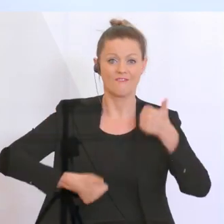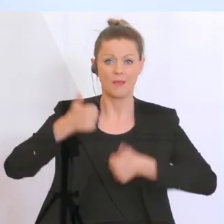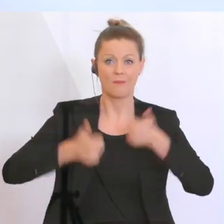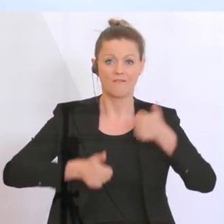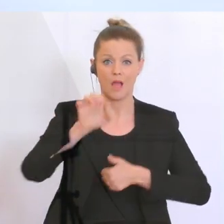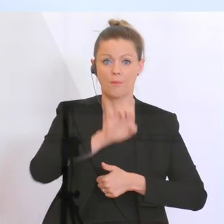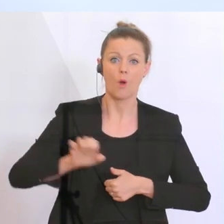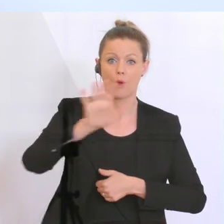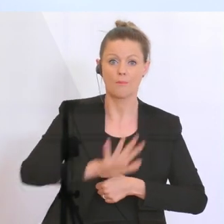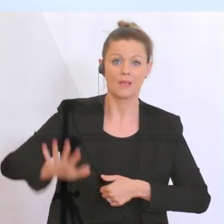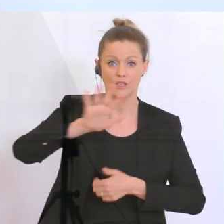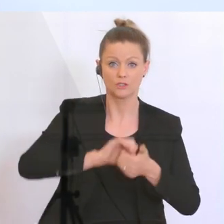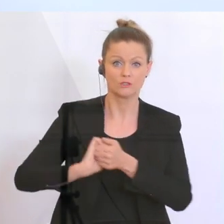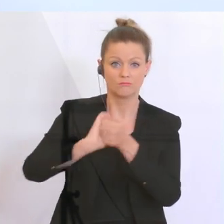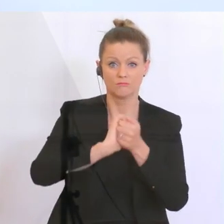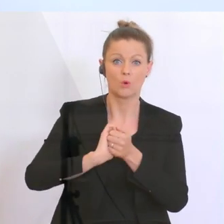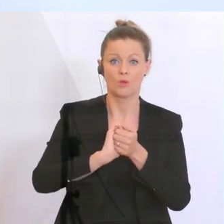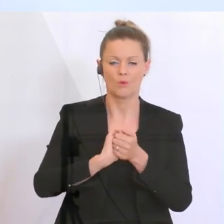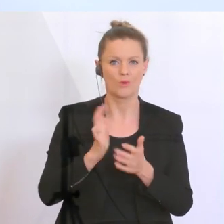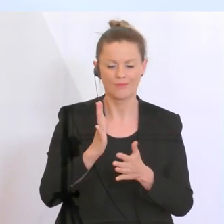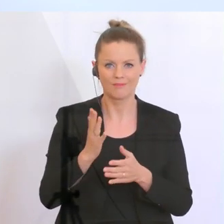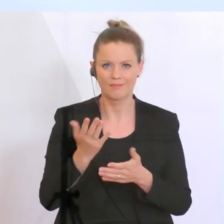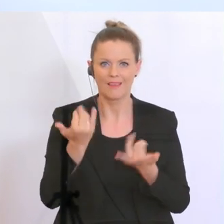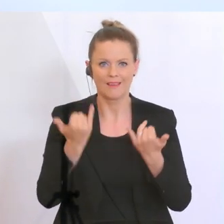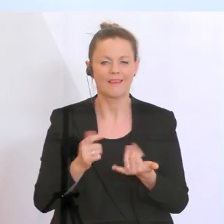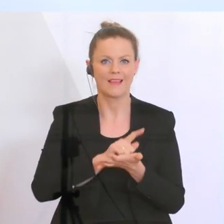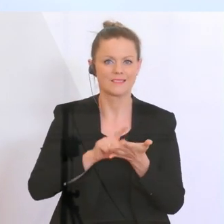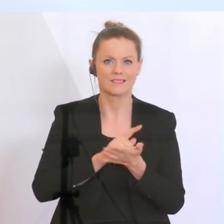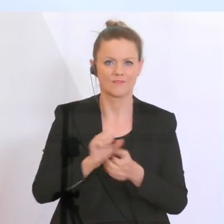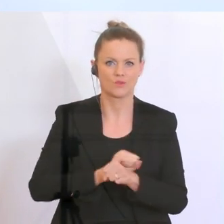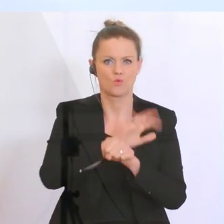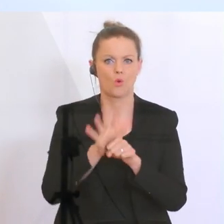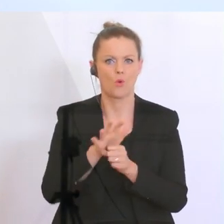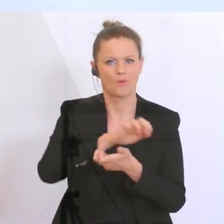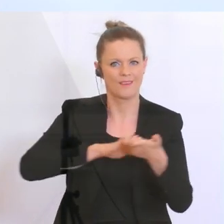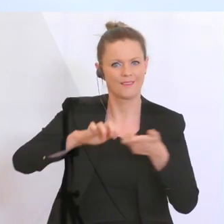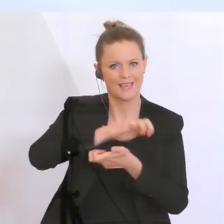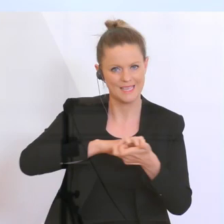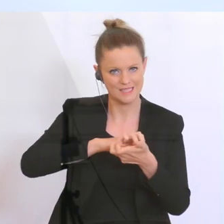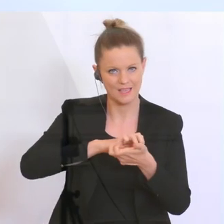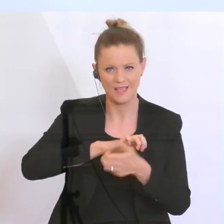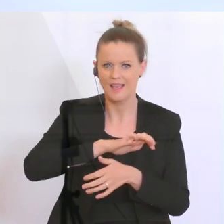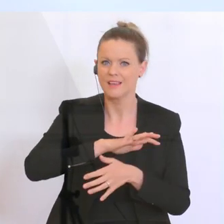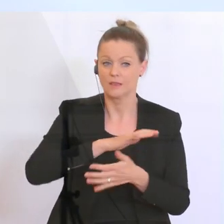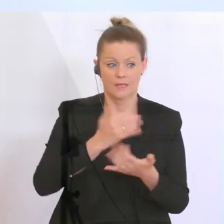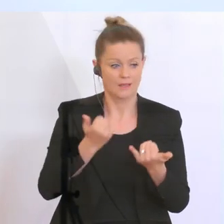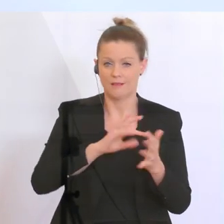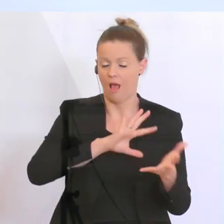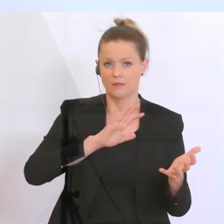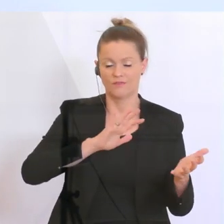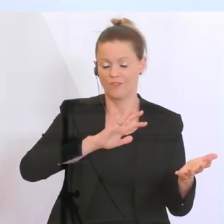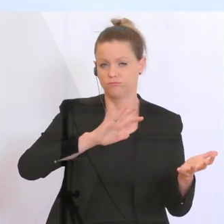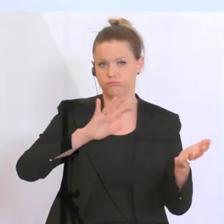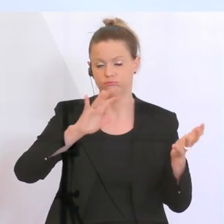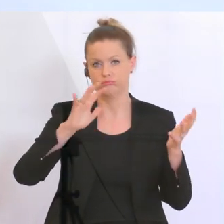der europäischen Länder, sondern es geht darum, in der Corona-Krise alles, die alles zum Wanken gebracht hat